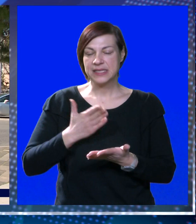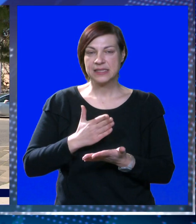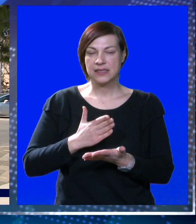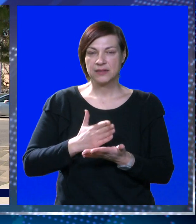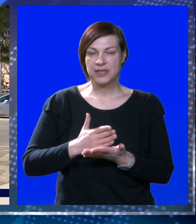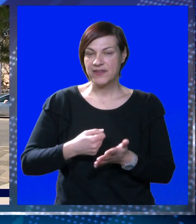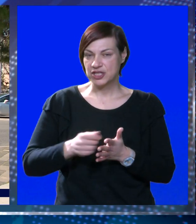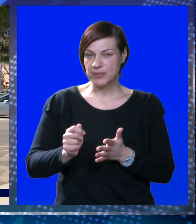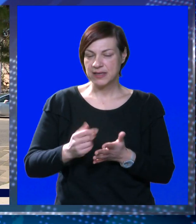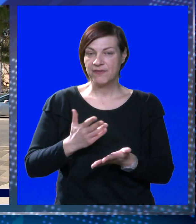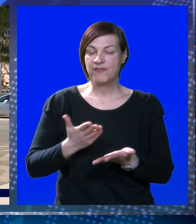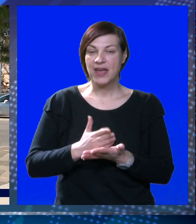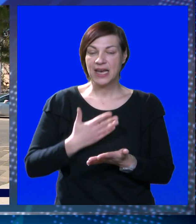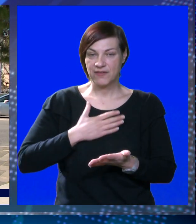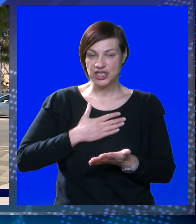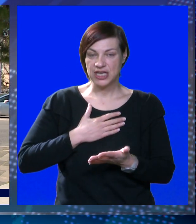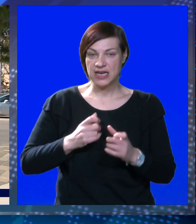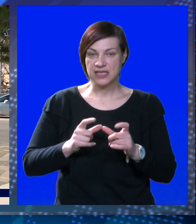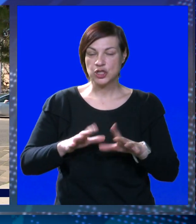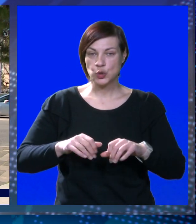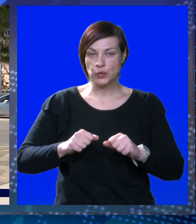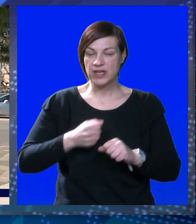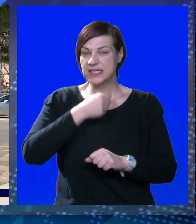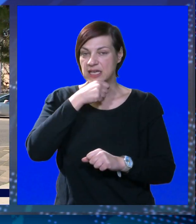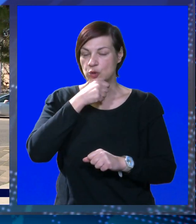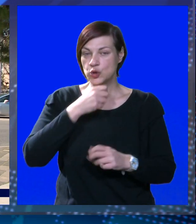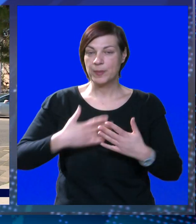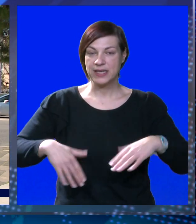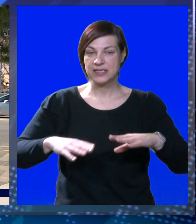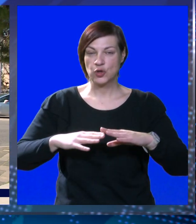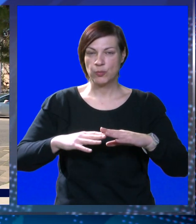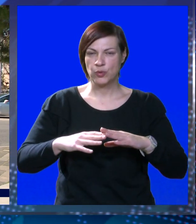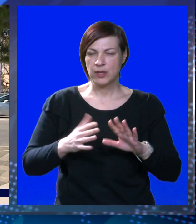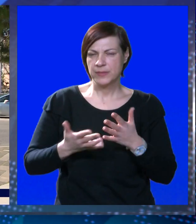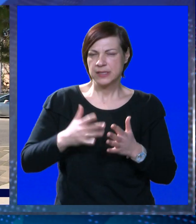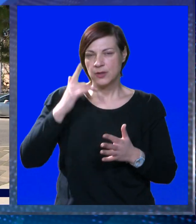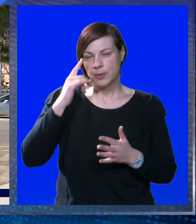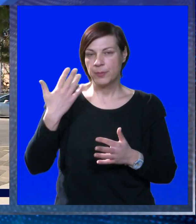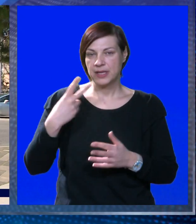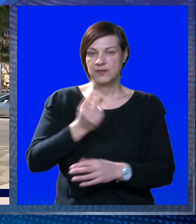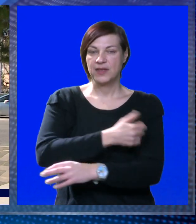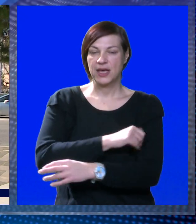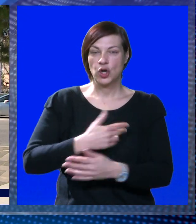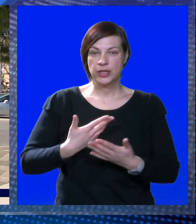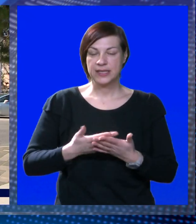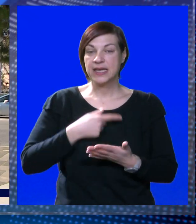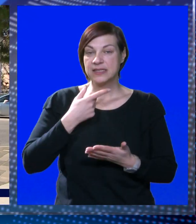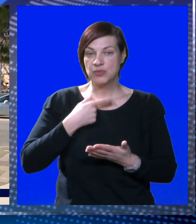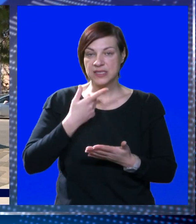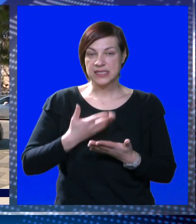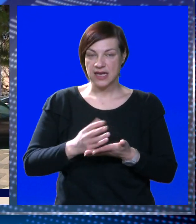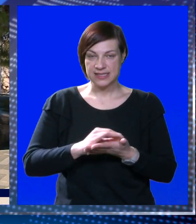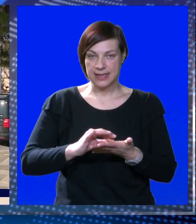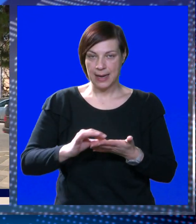Mislim da je nekim već izvlašeno, ali velika većina nas suvlasnika u županijskom uredu, mi zato je bilo negdje prije dvije godine, smo se